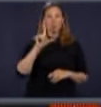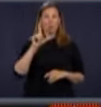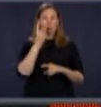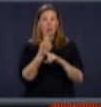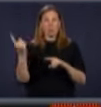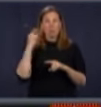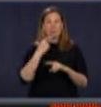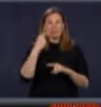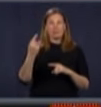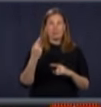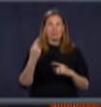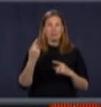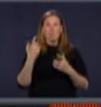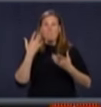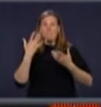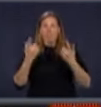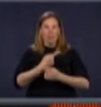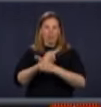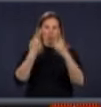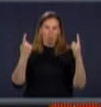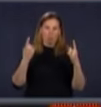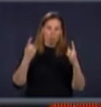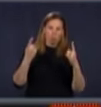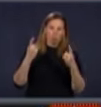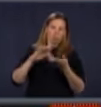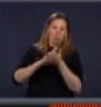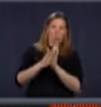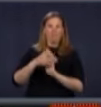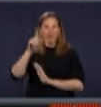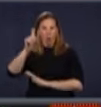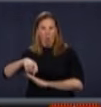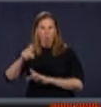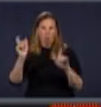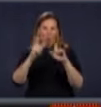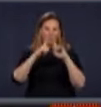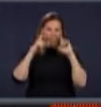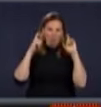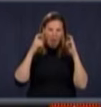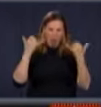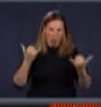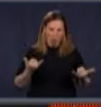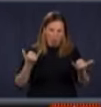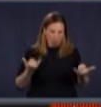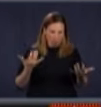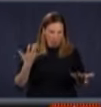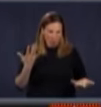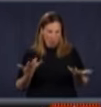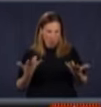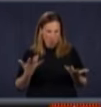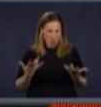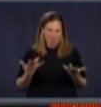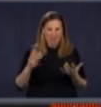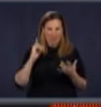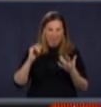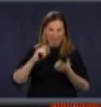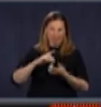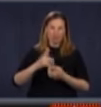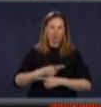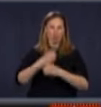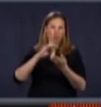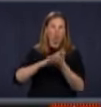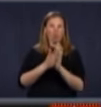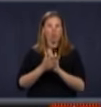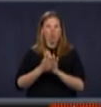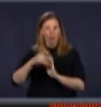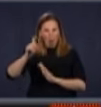masque obligatoire, le port du masque obligatoire dans certains cas. Est-ce que, le cas échéant, vous songez à en fournir, par exemple, aux gens qui n'auraient pas